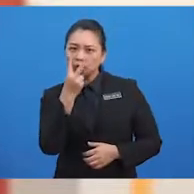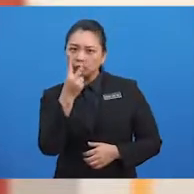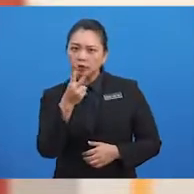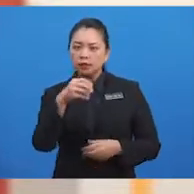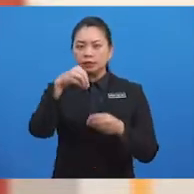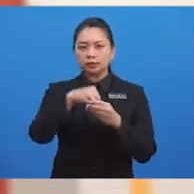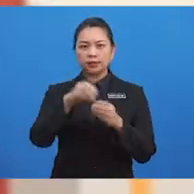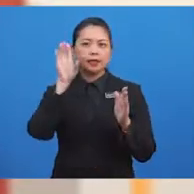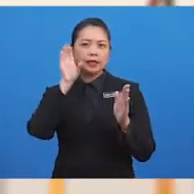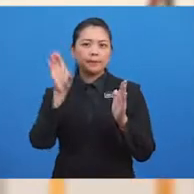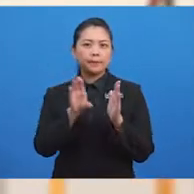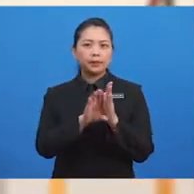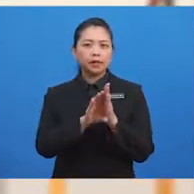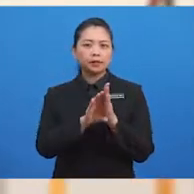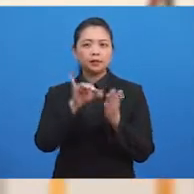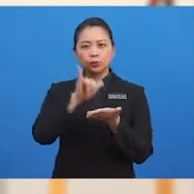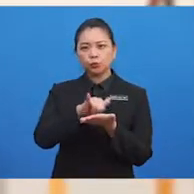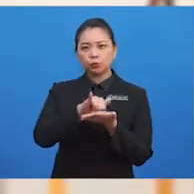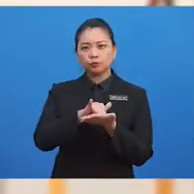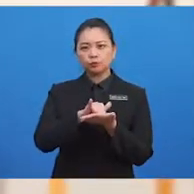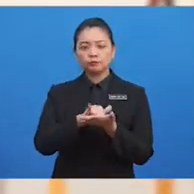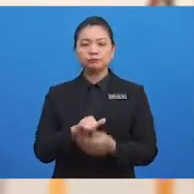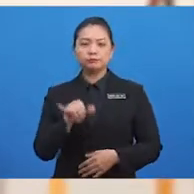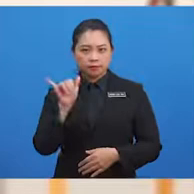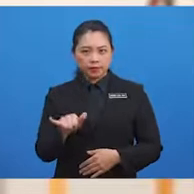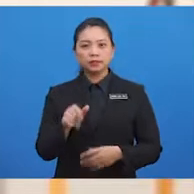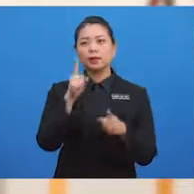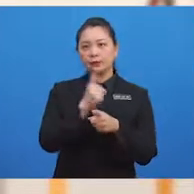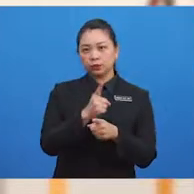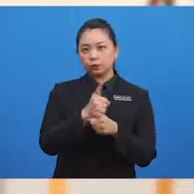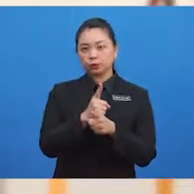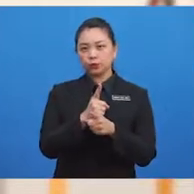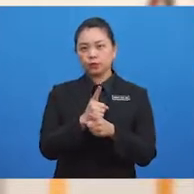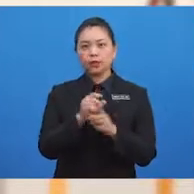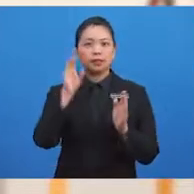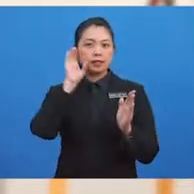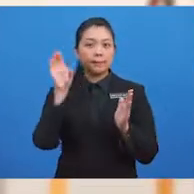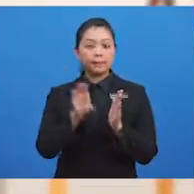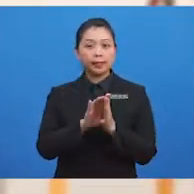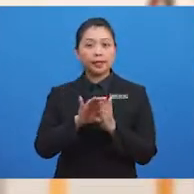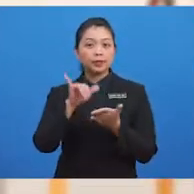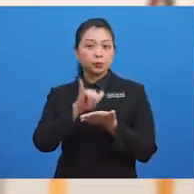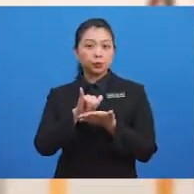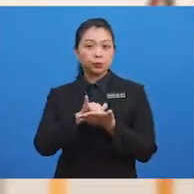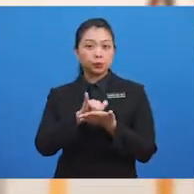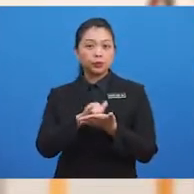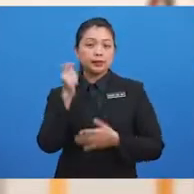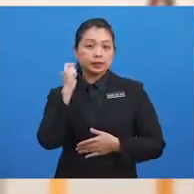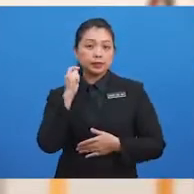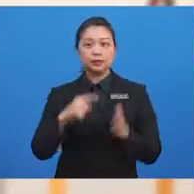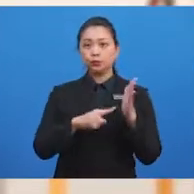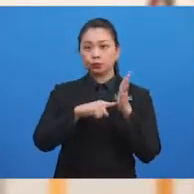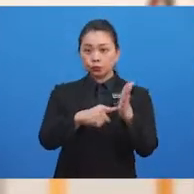gambar tersebut? Ya, betul. Gambar tersebut menunjukkan